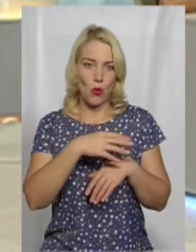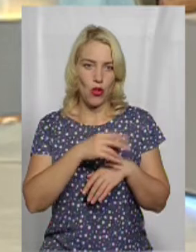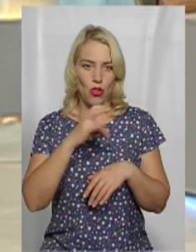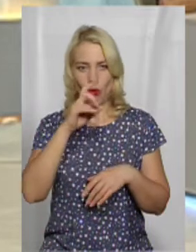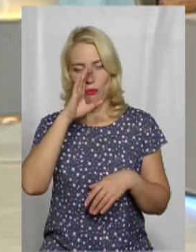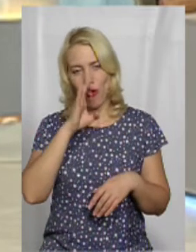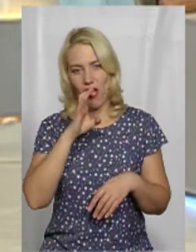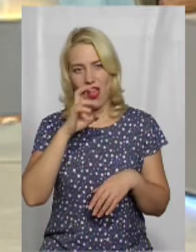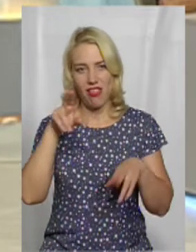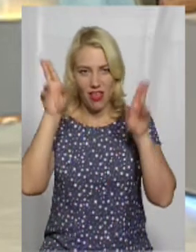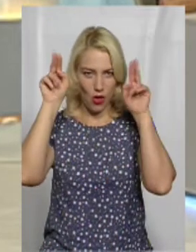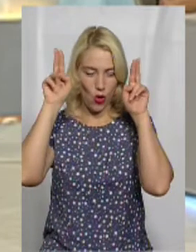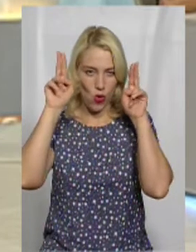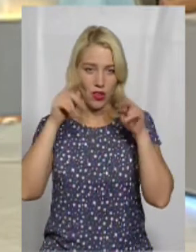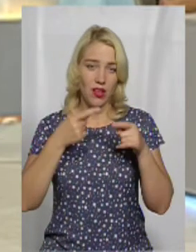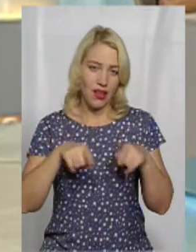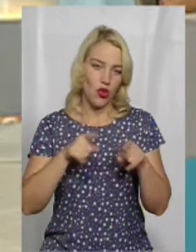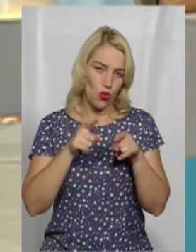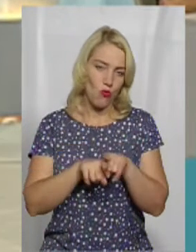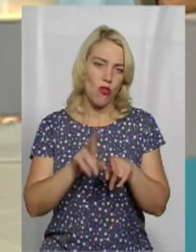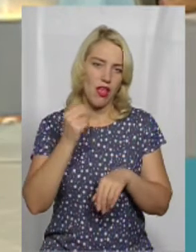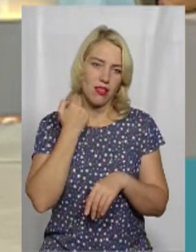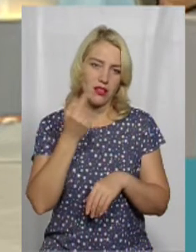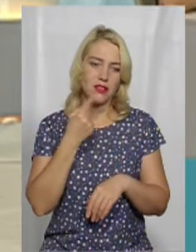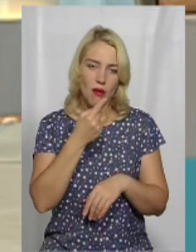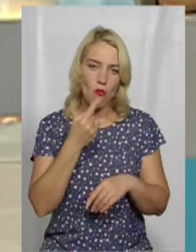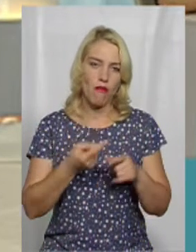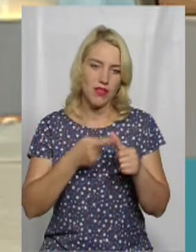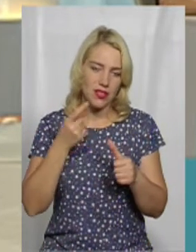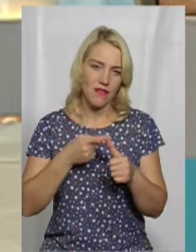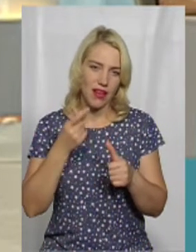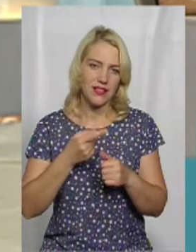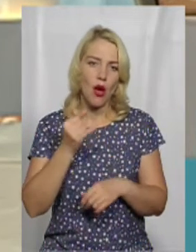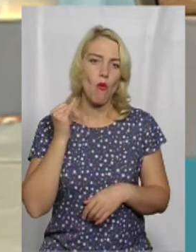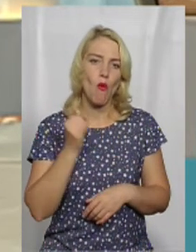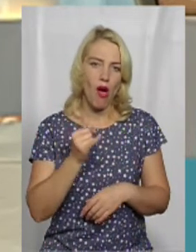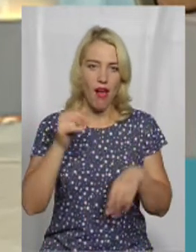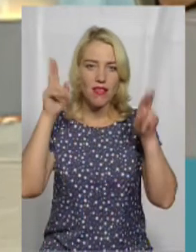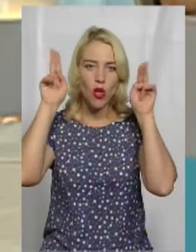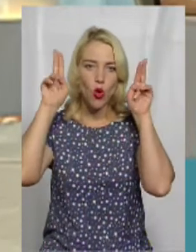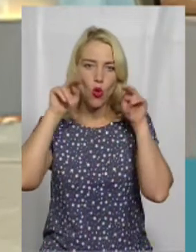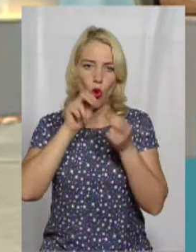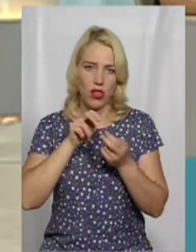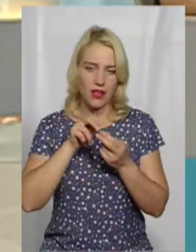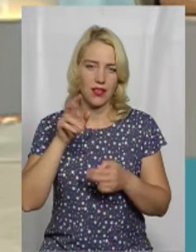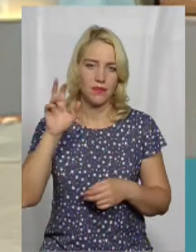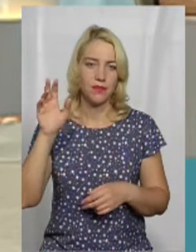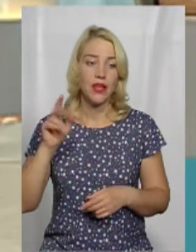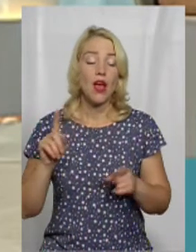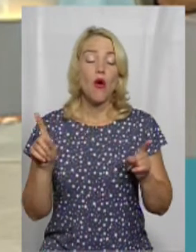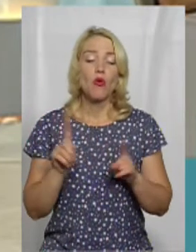кролики. Власне, так і виникла назва – Bad Rabbits Foundation. Повернемось тоді до фільму «Між крадіїв». Про що будете